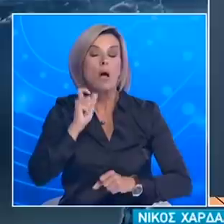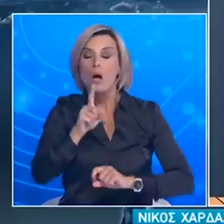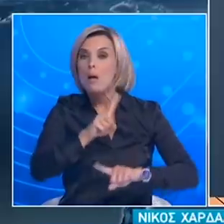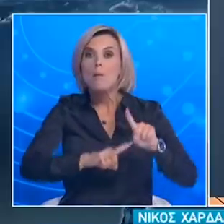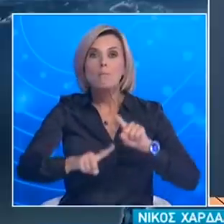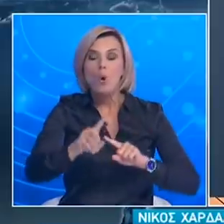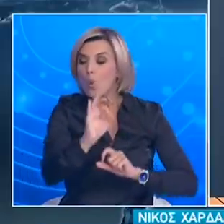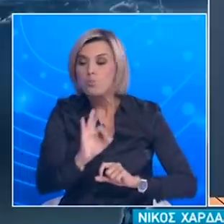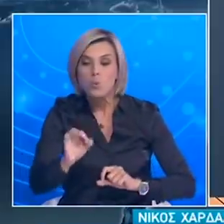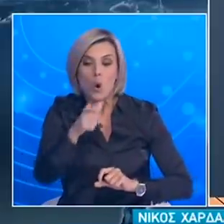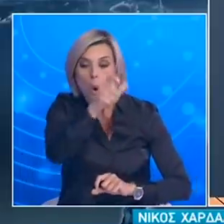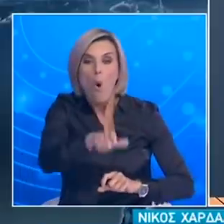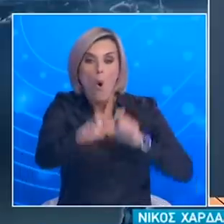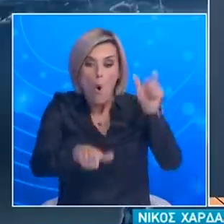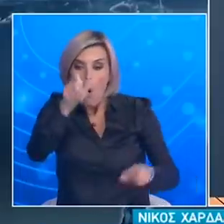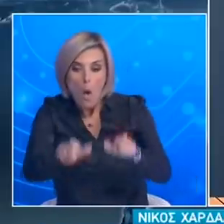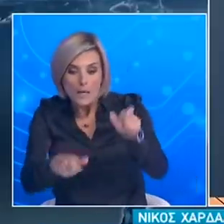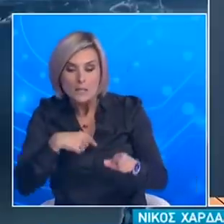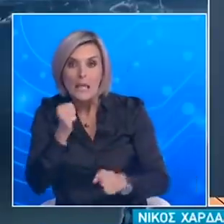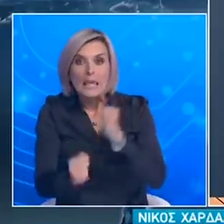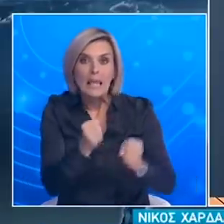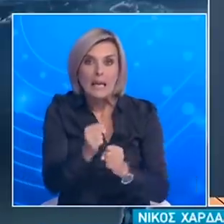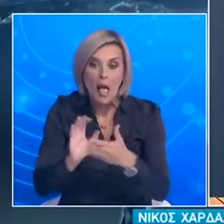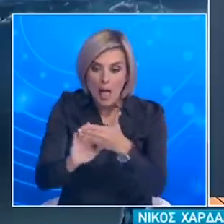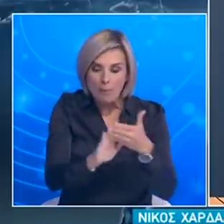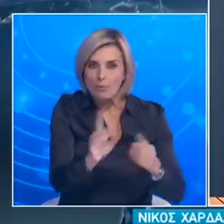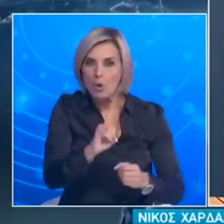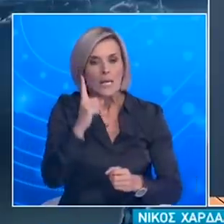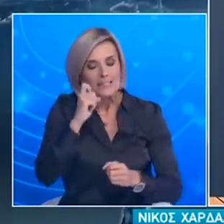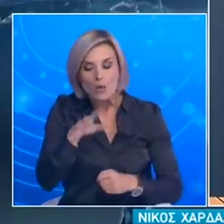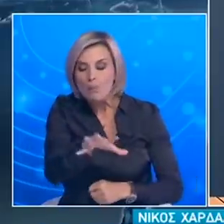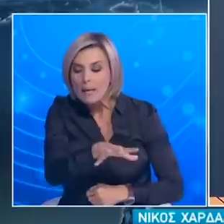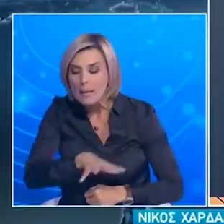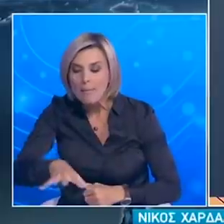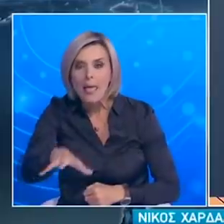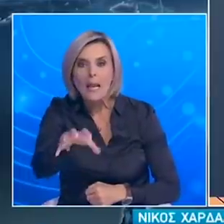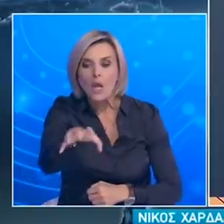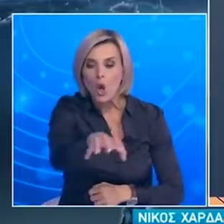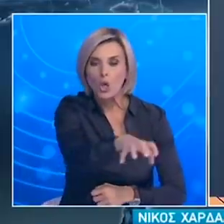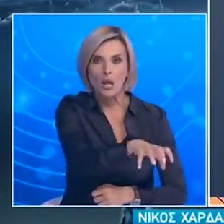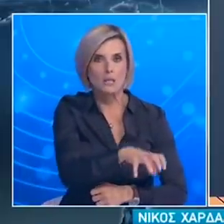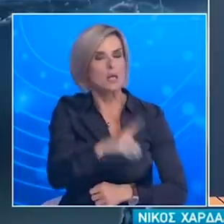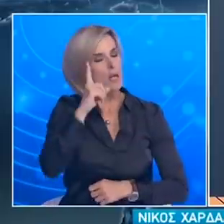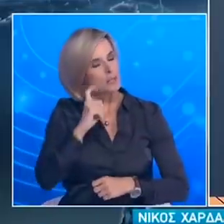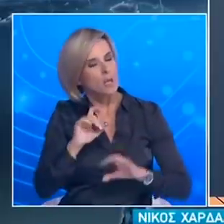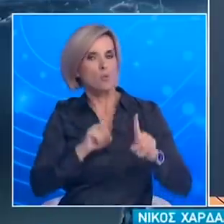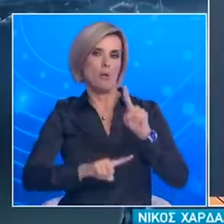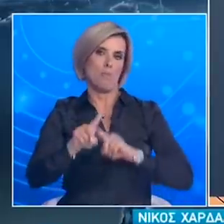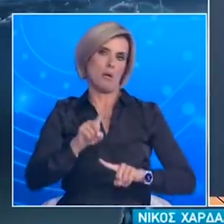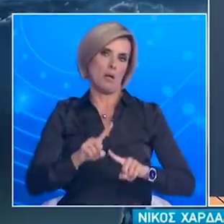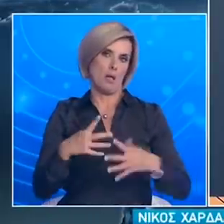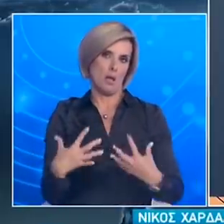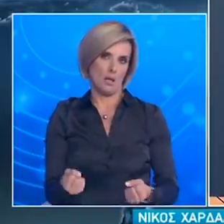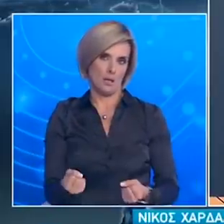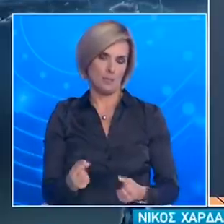στιγμή που είναι έτσι Ώστε να μπορέσουμε να περιφορήσουμε την καραντίνα του Να είμαστε σε επαφή μαζί του Και μάλιστα να συνδράουμε σε περίπτωση που Έχει τα οποιαδήποτε συμπτώματα